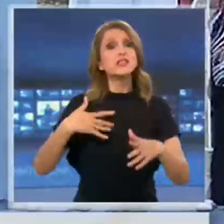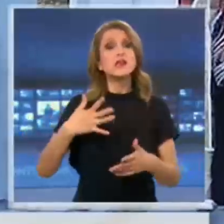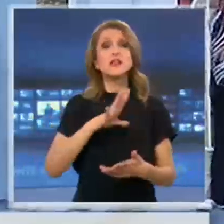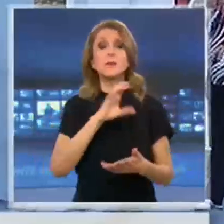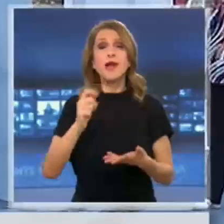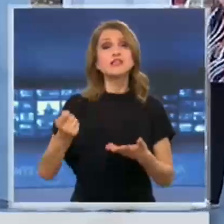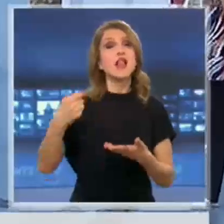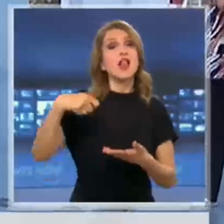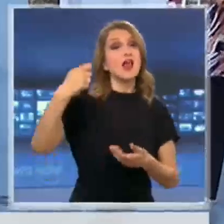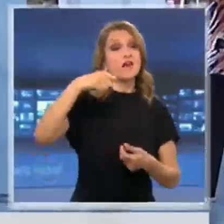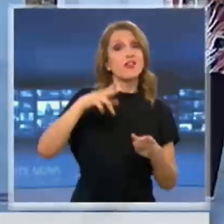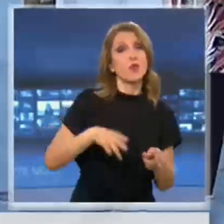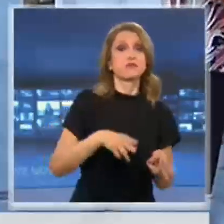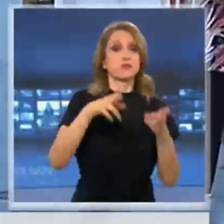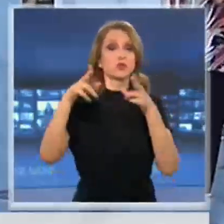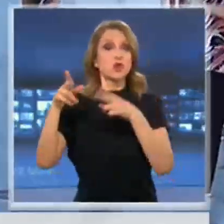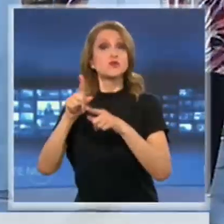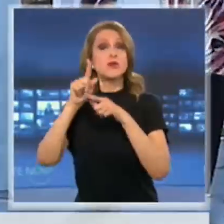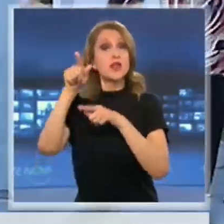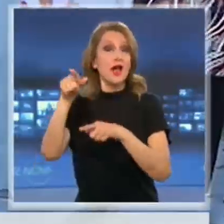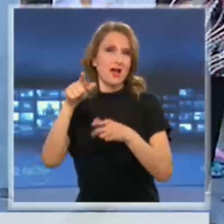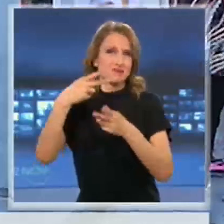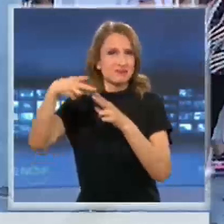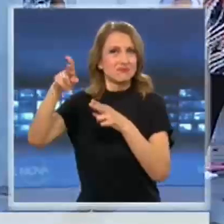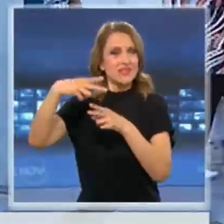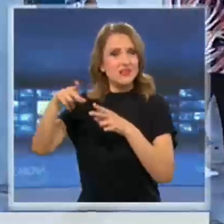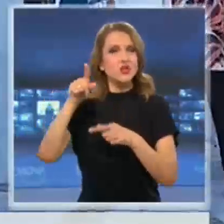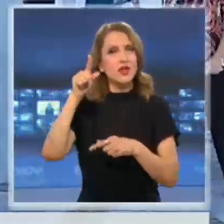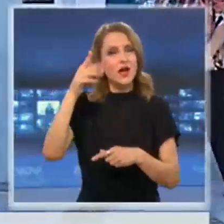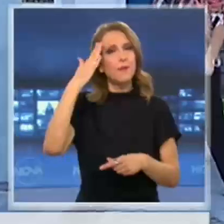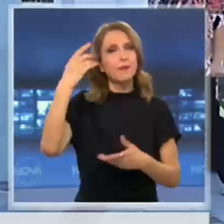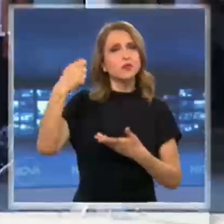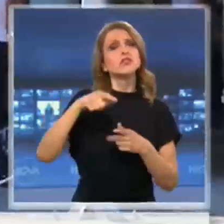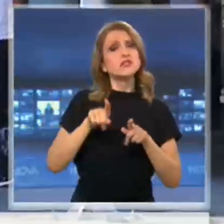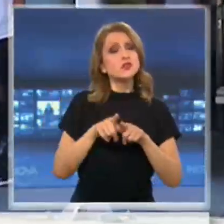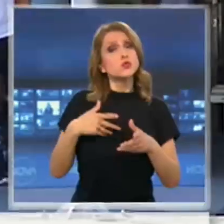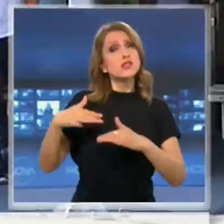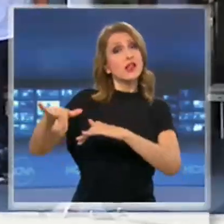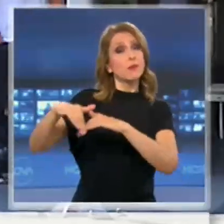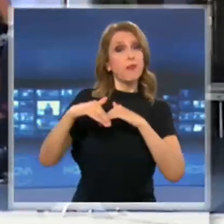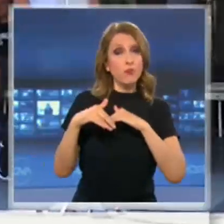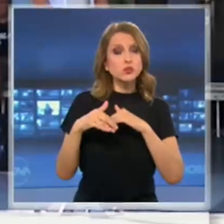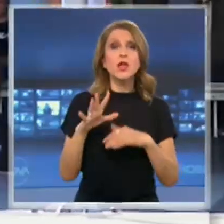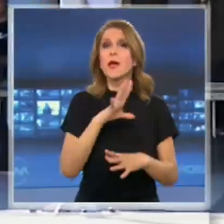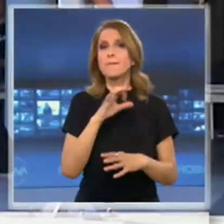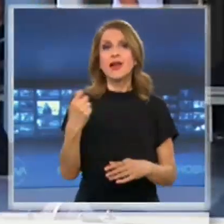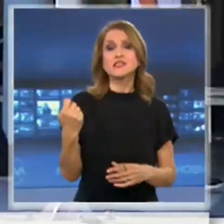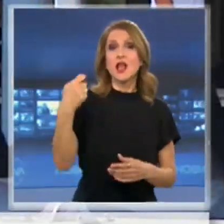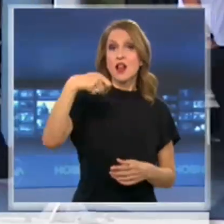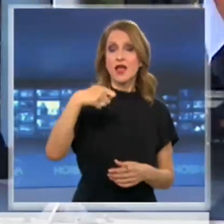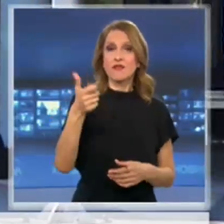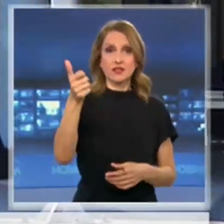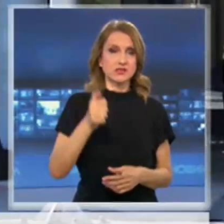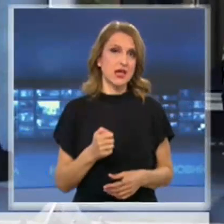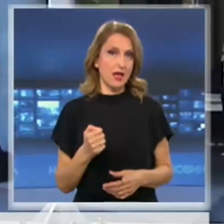задълженията им към бюджета след обявяване на изванредното положение, безвъзмезна финансова помощ и безлихвени заеми. Те обявиха,